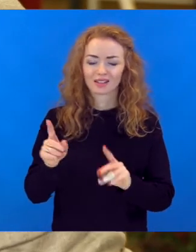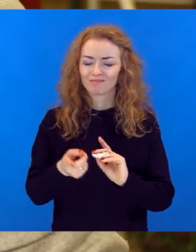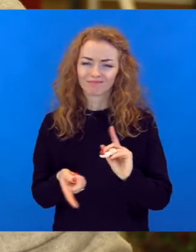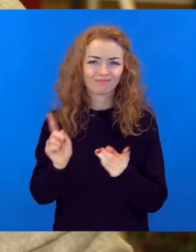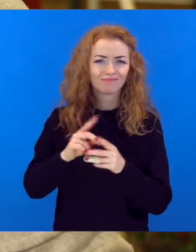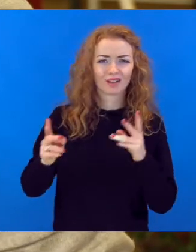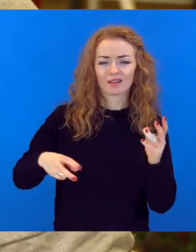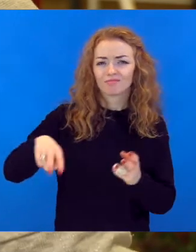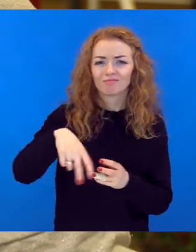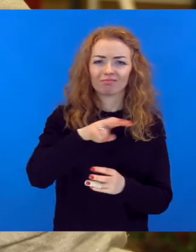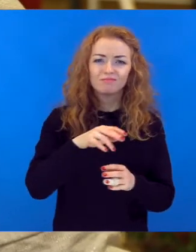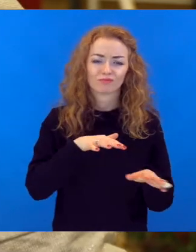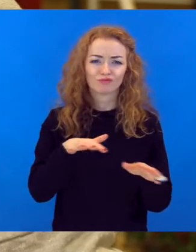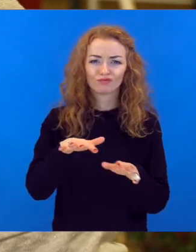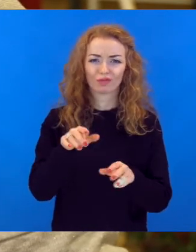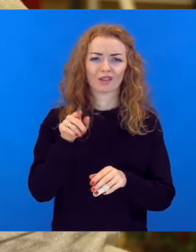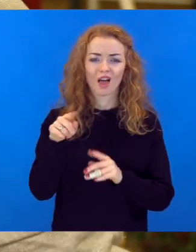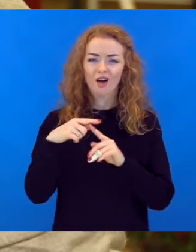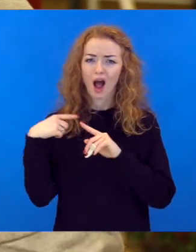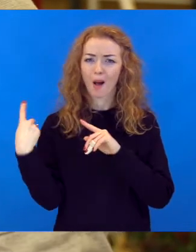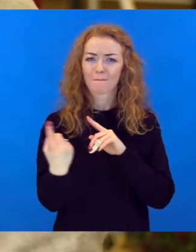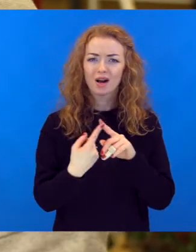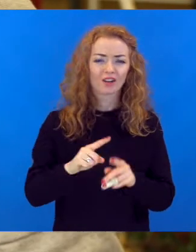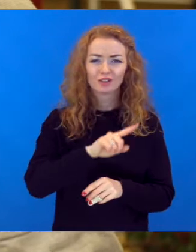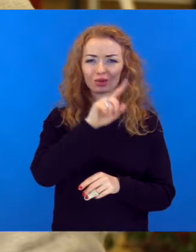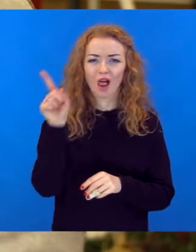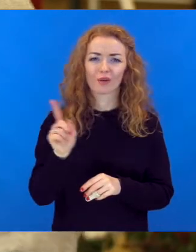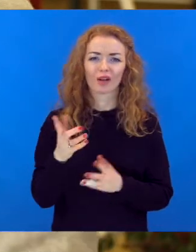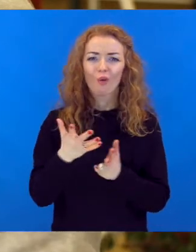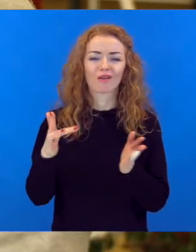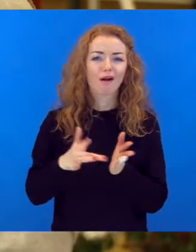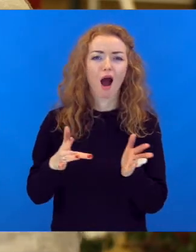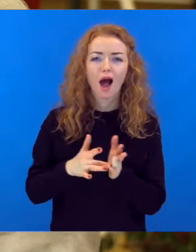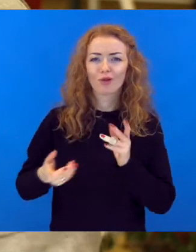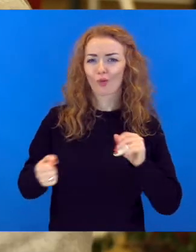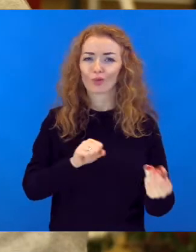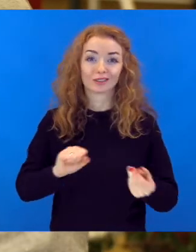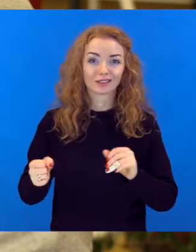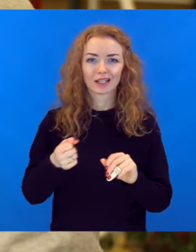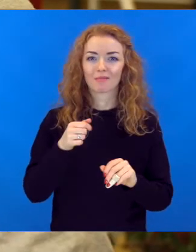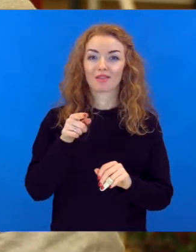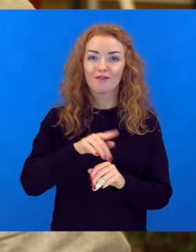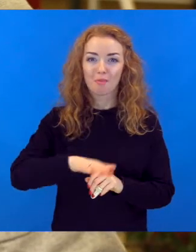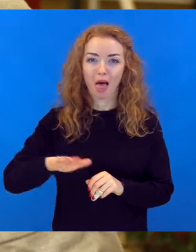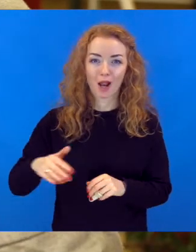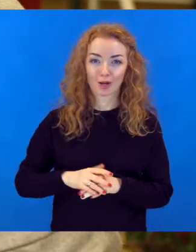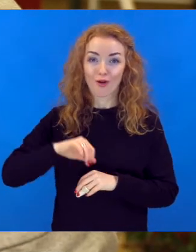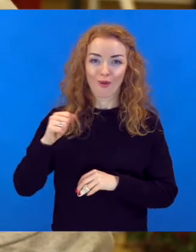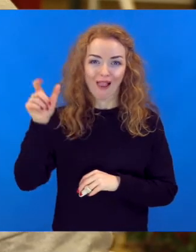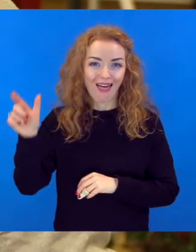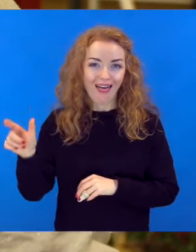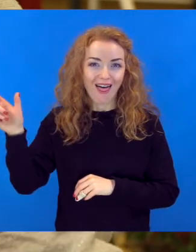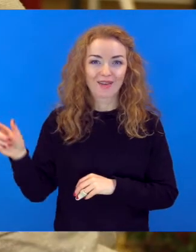viennozīmīgi. Ja tu esi skolā, tev apkārt visu laiku ir kaut kāda kustība, tev ir bērni, tev ir